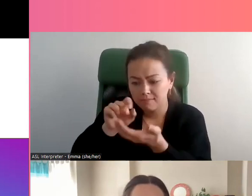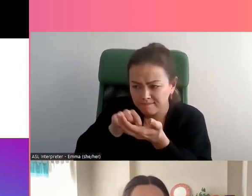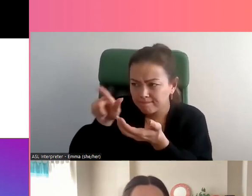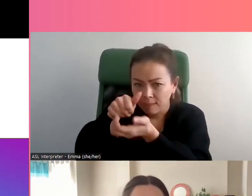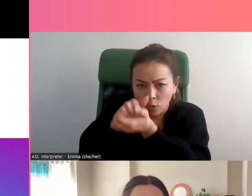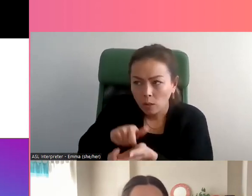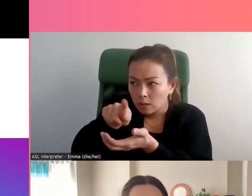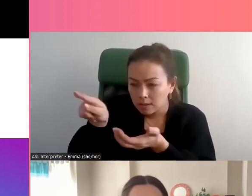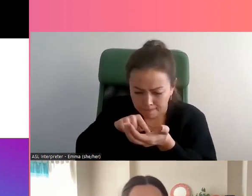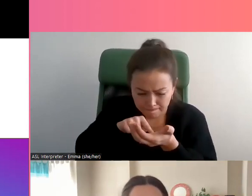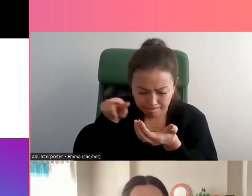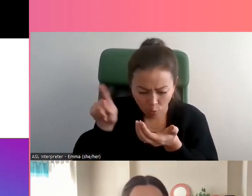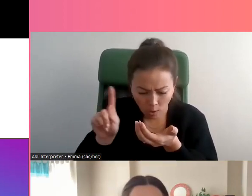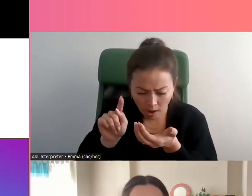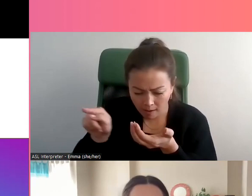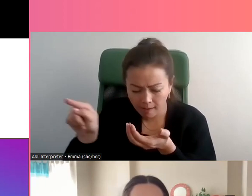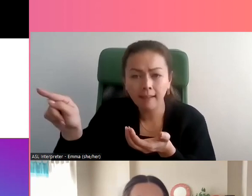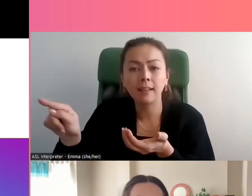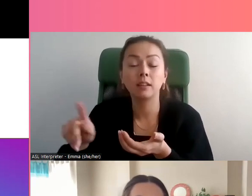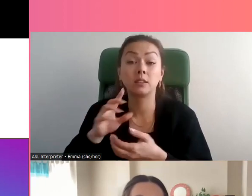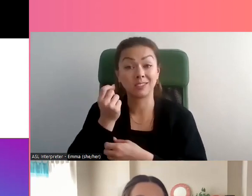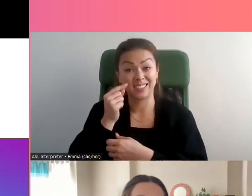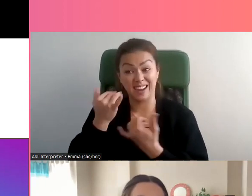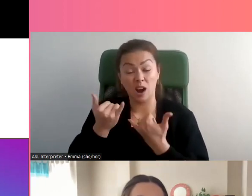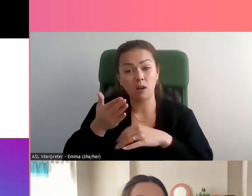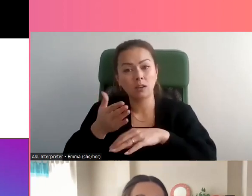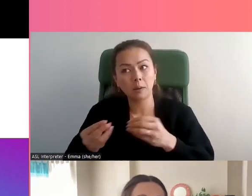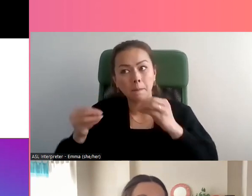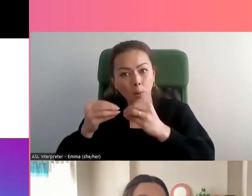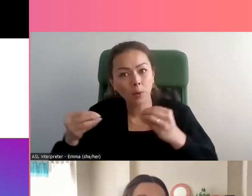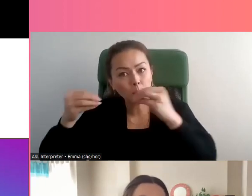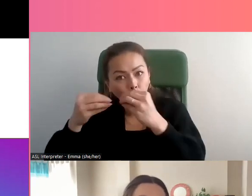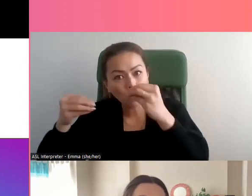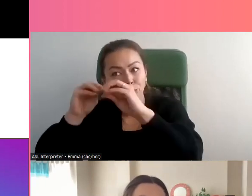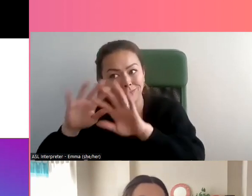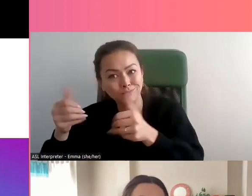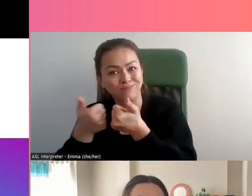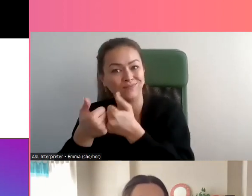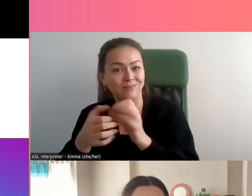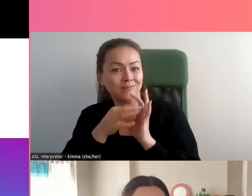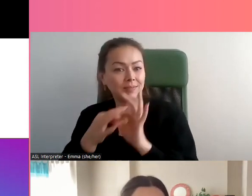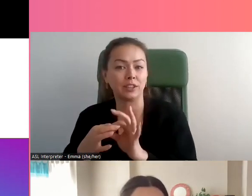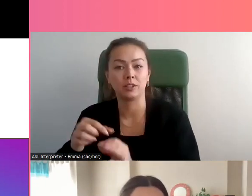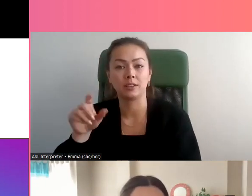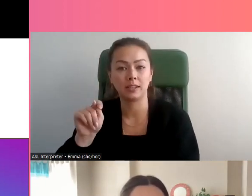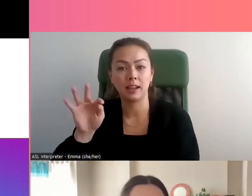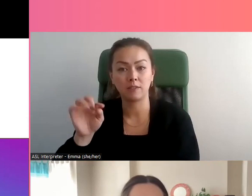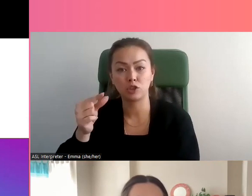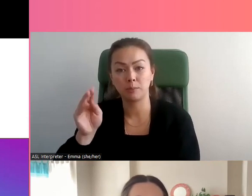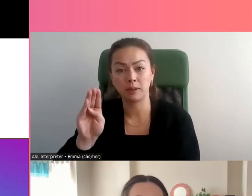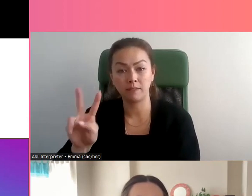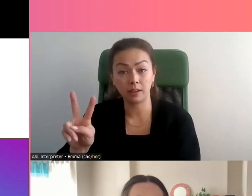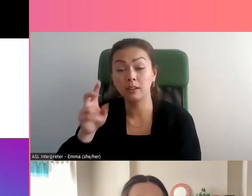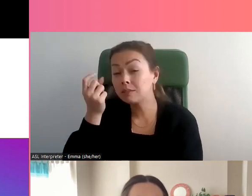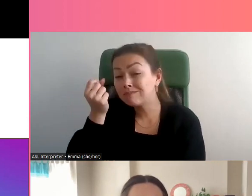et autres. Les jeunes canadiens font face à de plus en plus de défis en fonction de la technologie, mais il n'est pas toujours clair quelles sont